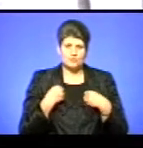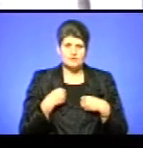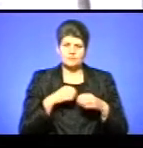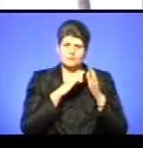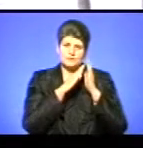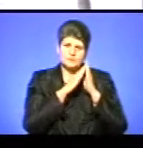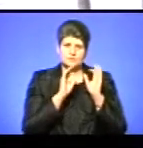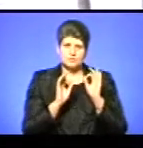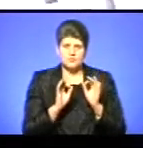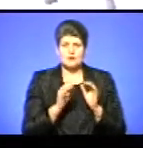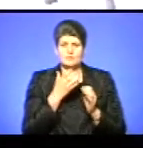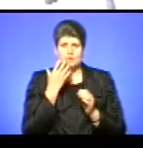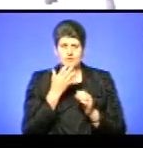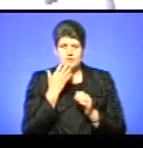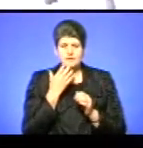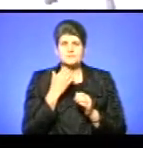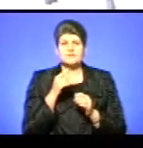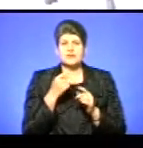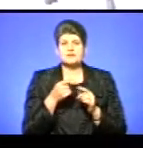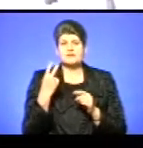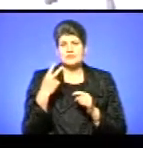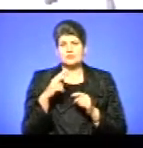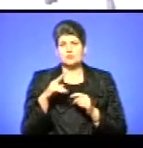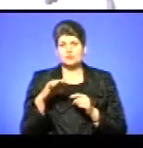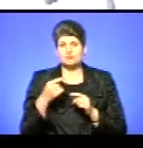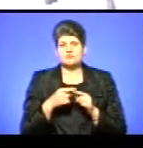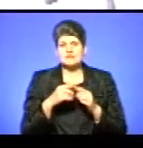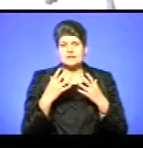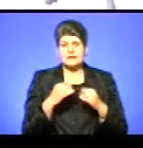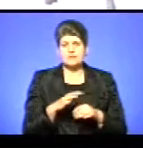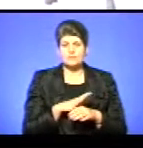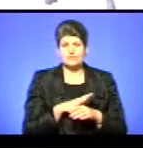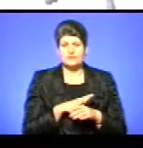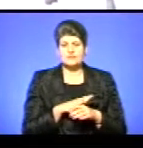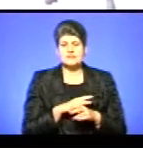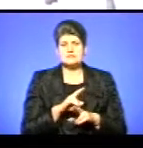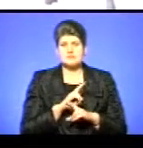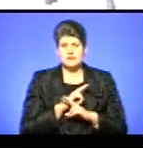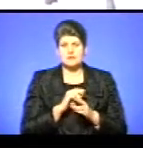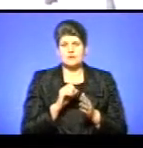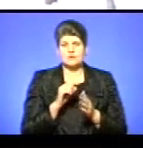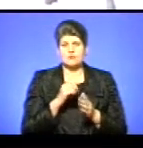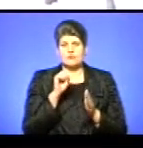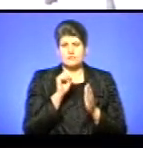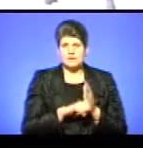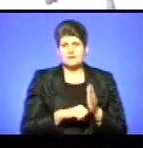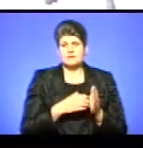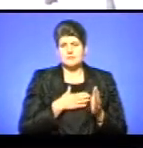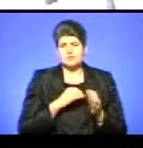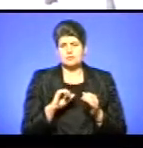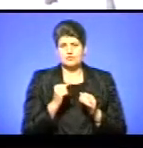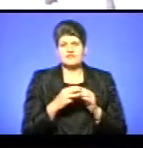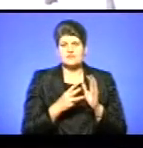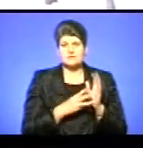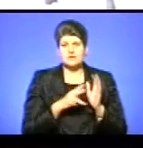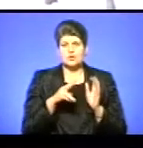відіспатися нормально, відігрітися. Саме 20 лютого в цей день був смертельно поранений мій побратим, який 18